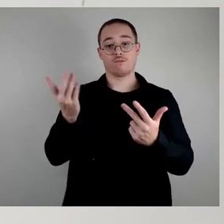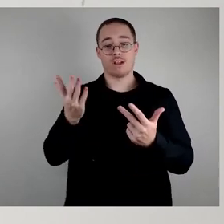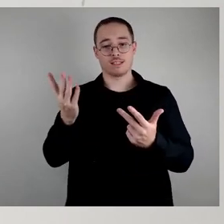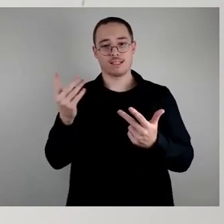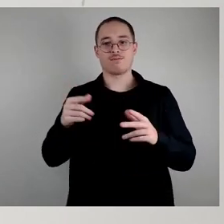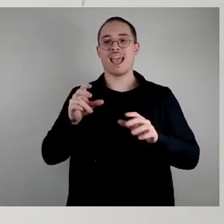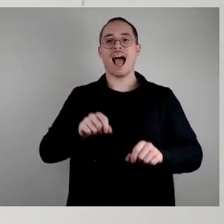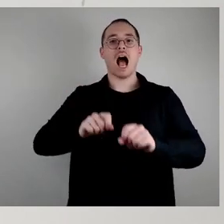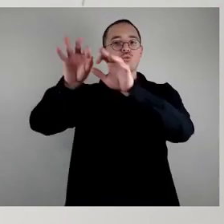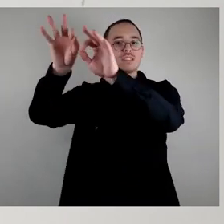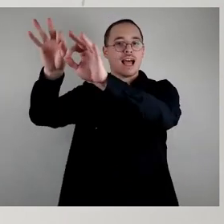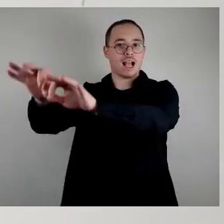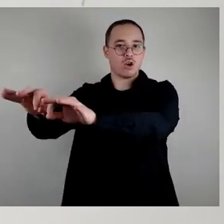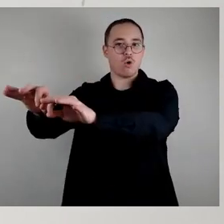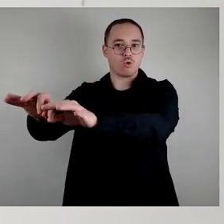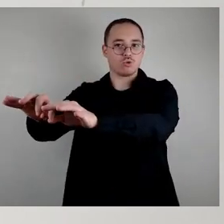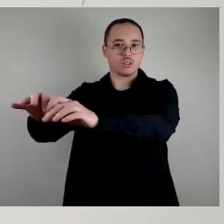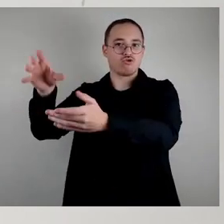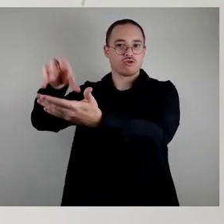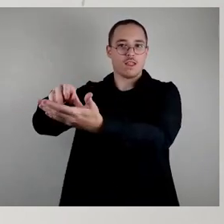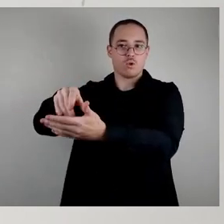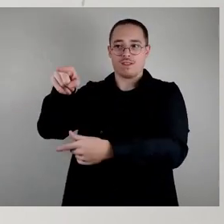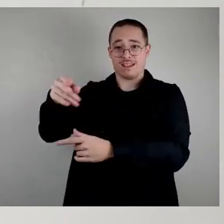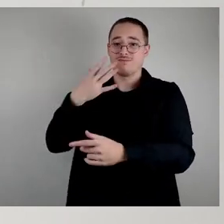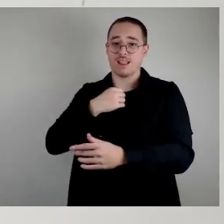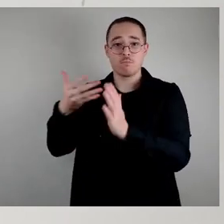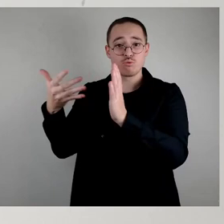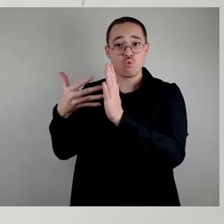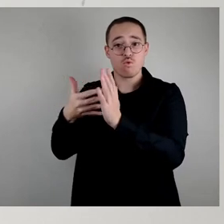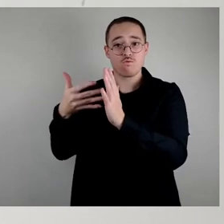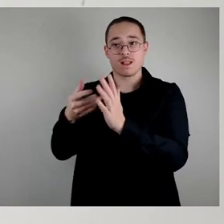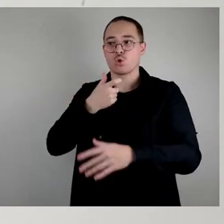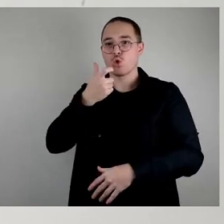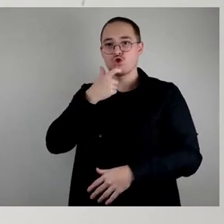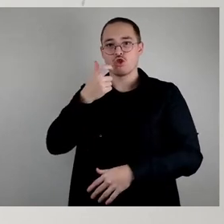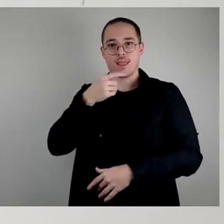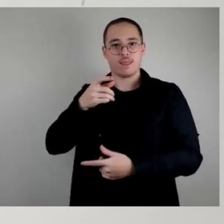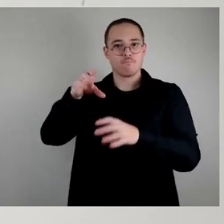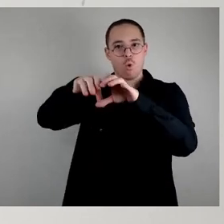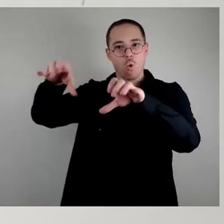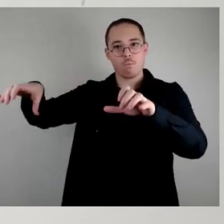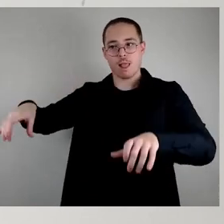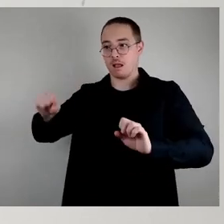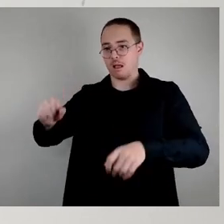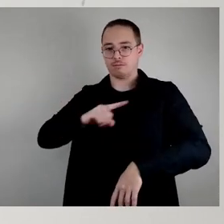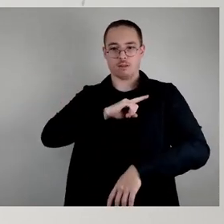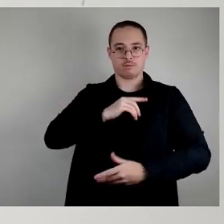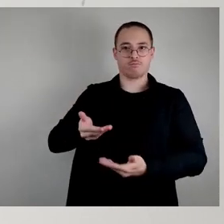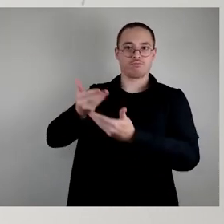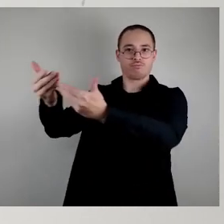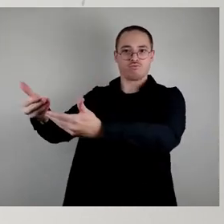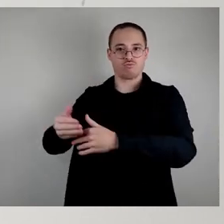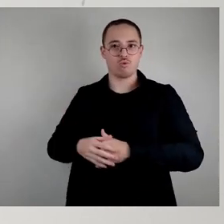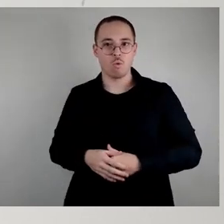entsprechend prüfen werden, inwieweit die Küchenausrüstungen von uns gestellt werden. Das ist nicht ganz einfach, das will ich gleich